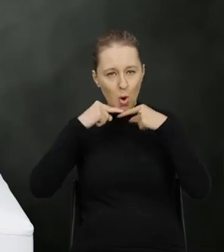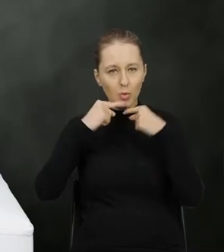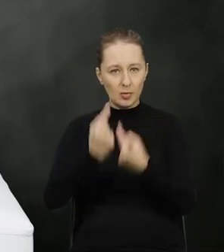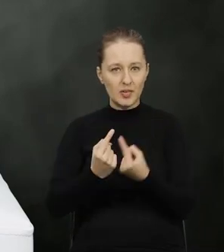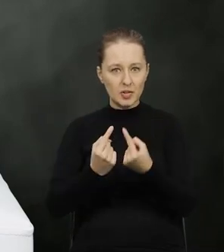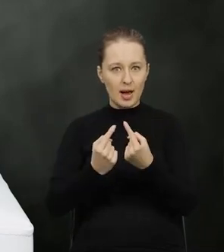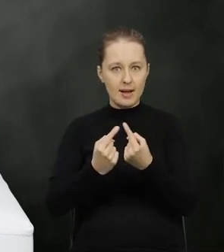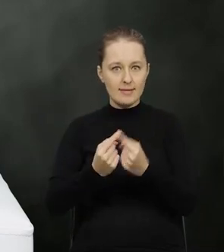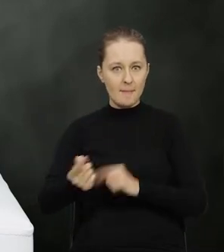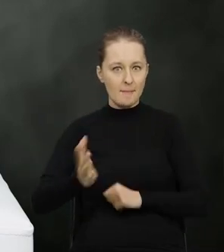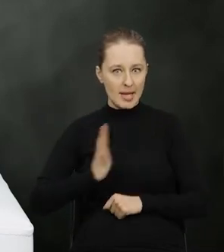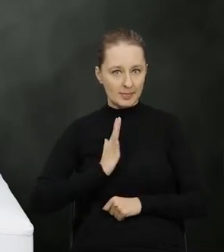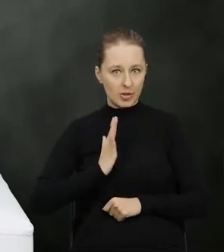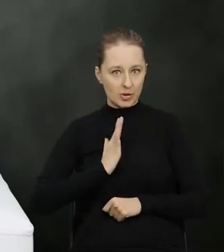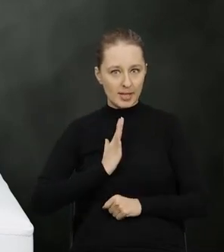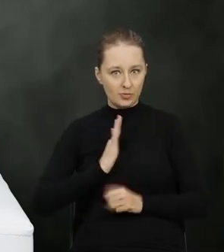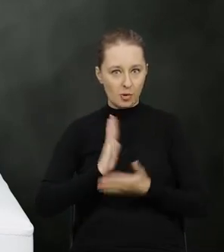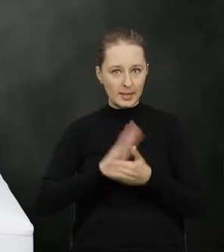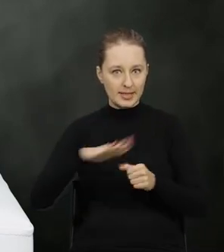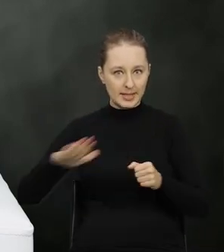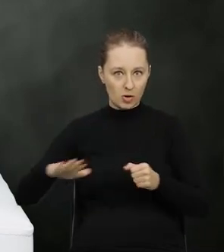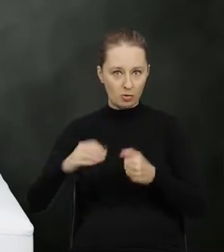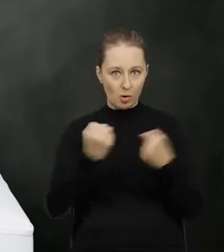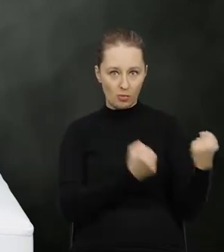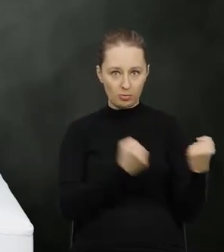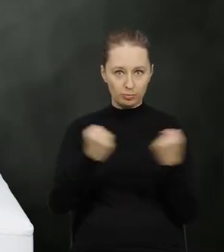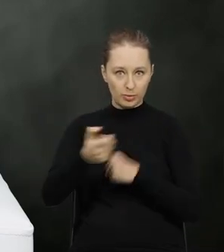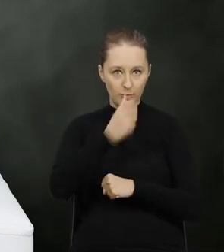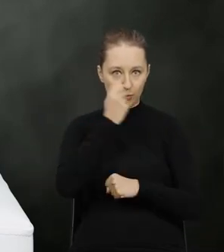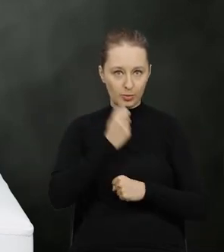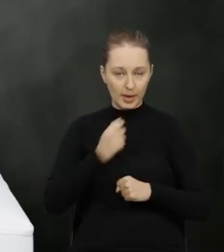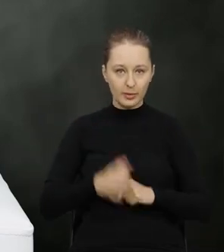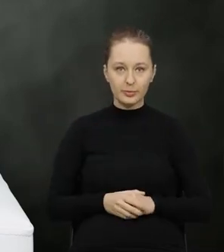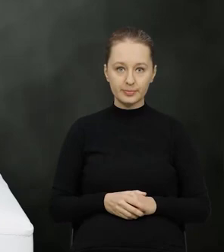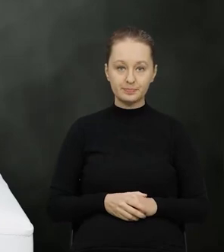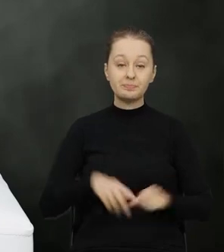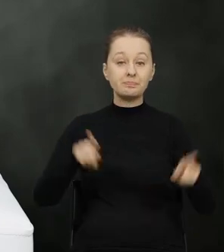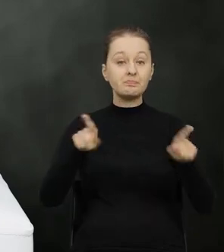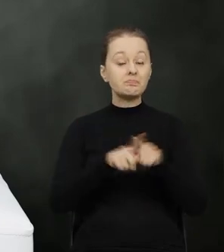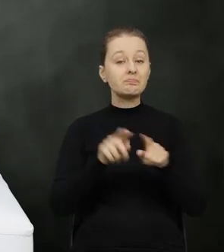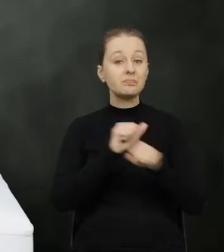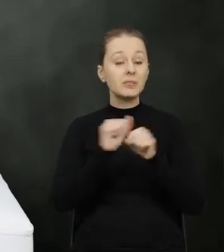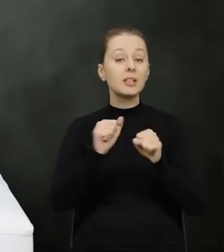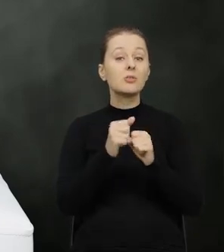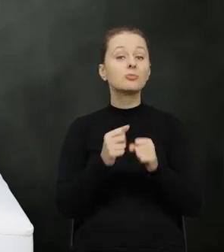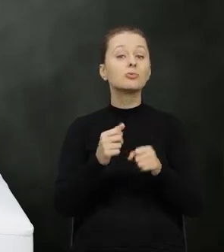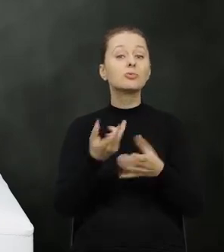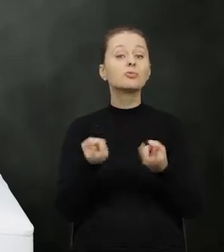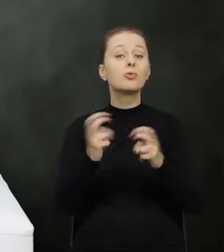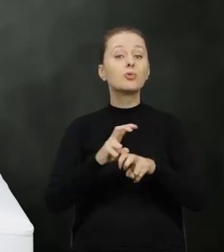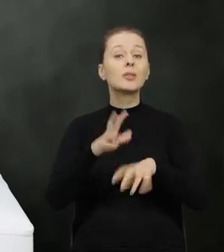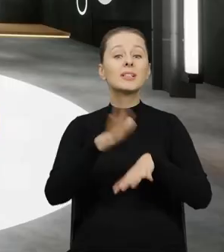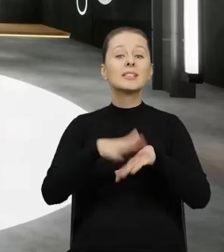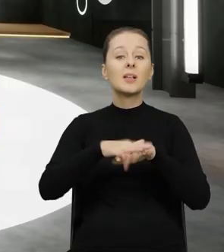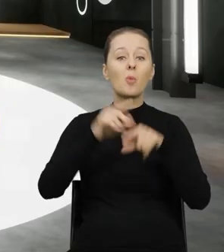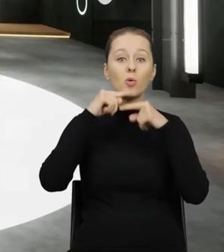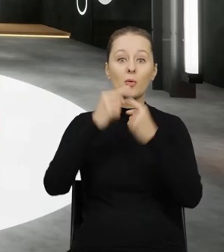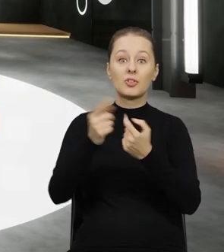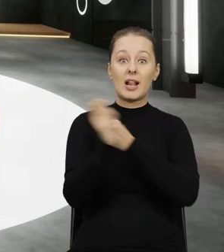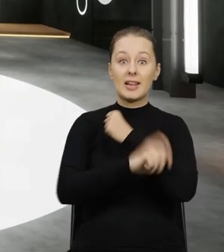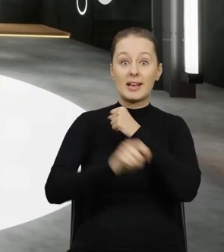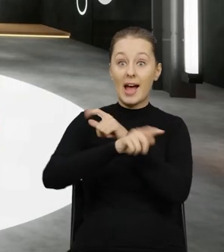odpowiadają za bezpieczeństwo międzynarodowego przemieszczania odpadów. Mamy też stworzony system odpowiedzialności karnej.